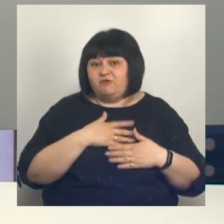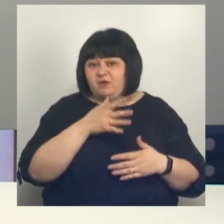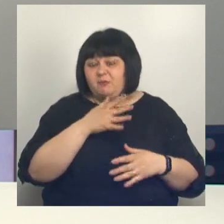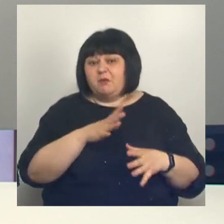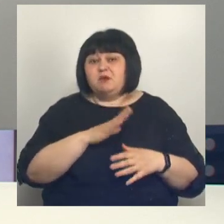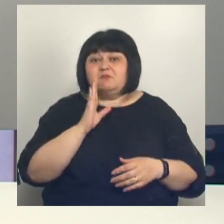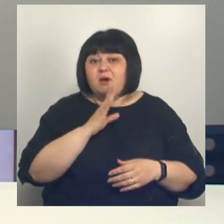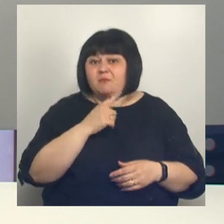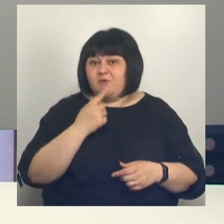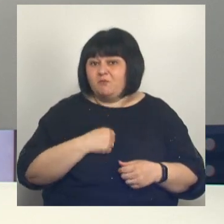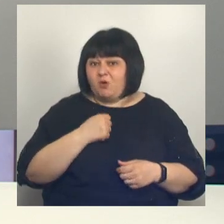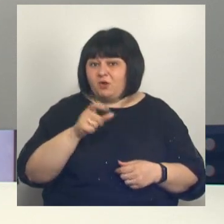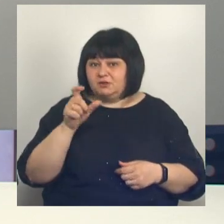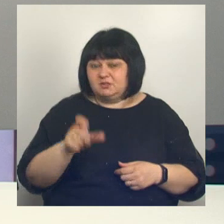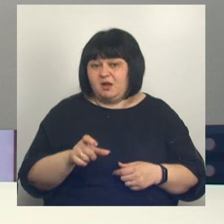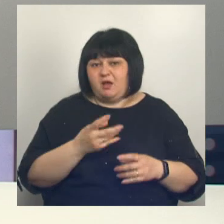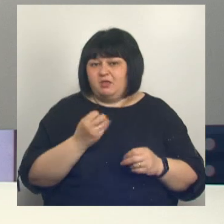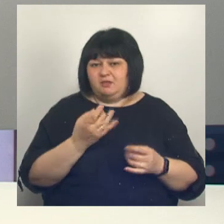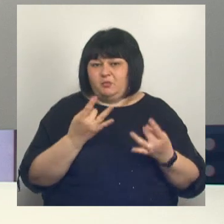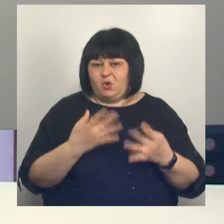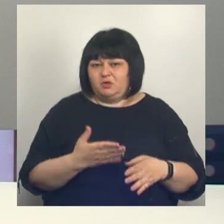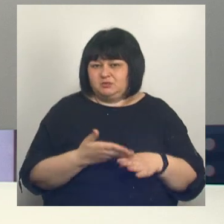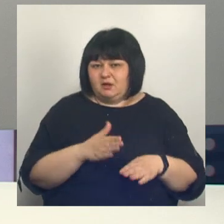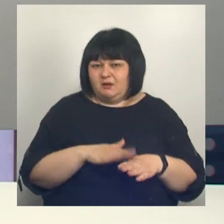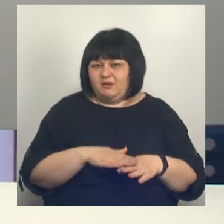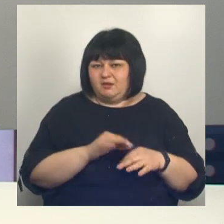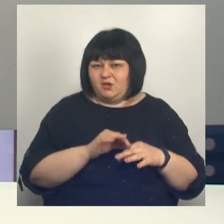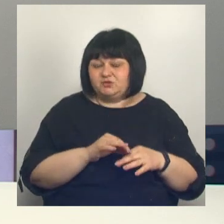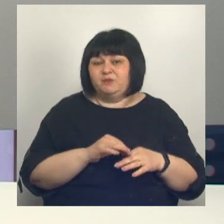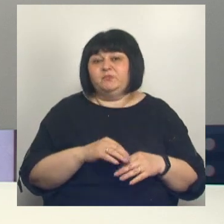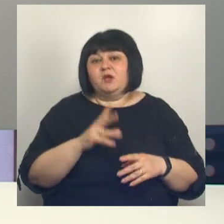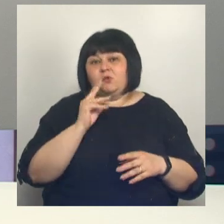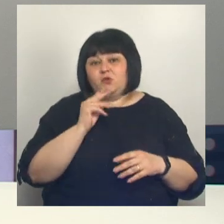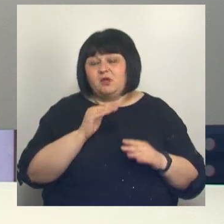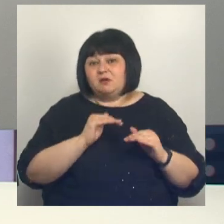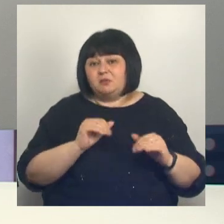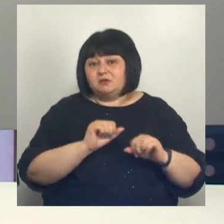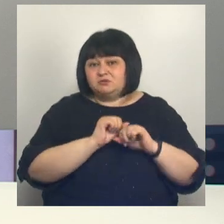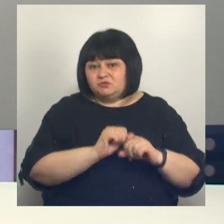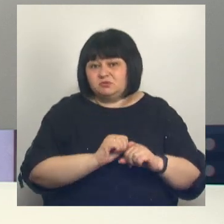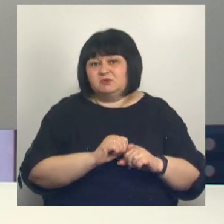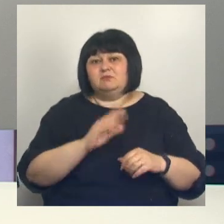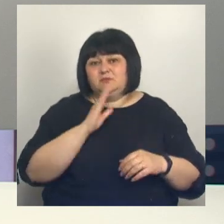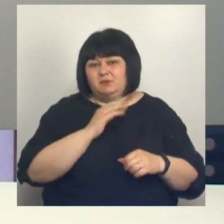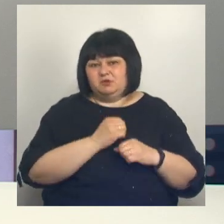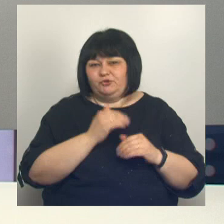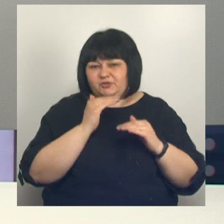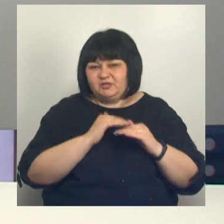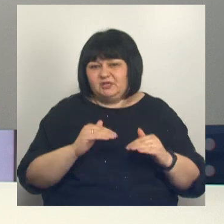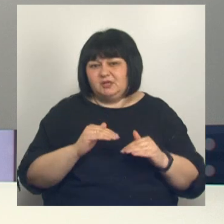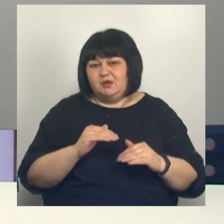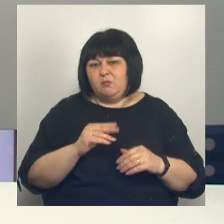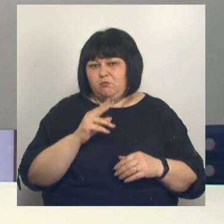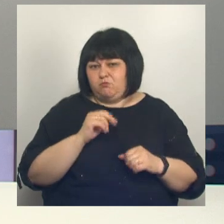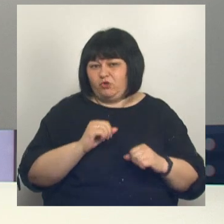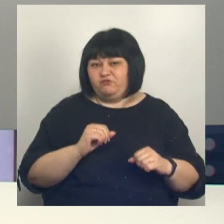вдвойне непростая ноша. Пока их сыновья защищают нашу страну на передовой, они совершают свои тихие подвиги. Ждут и